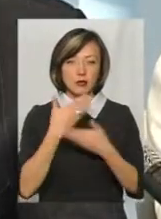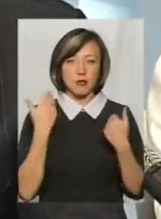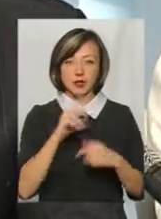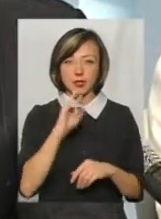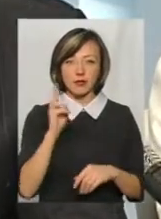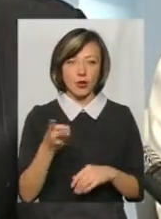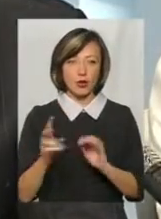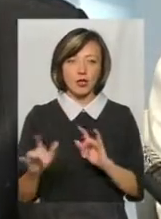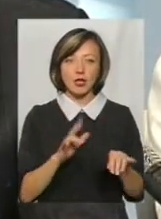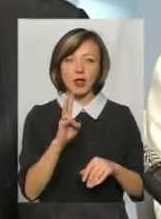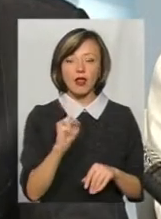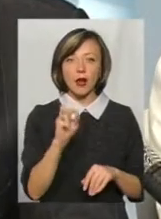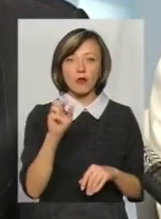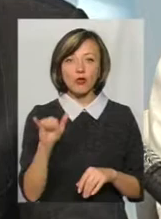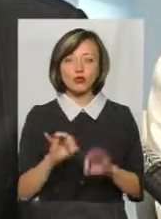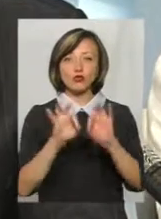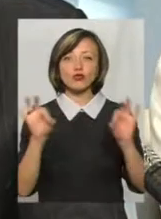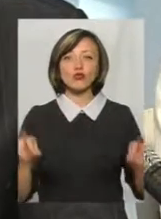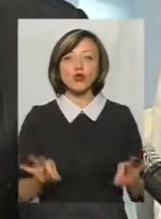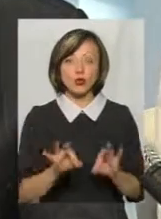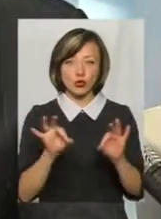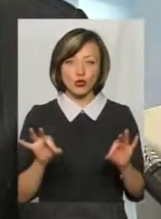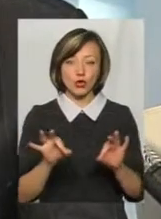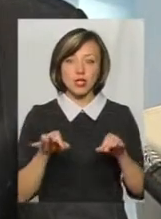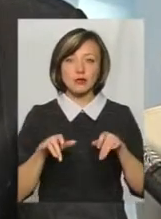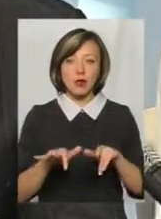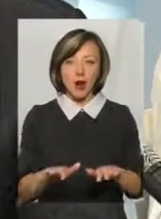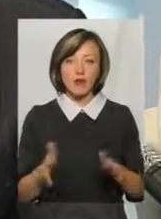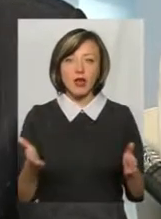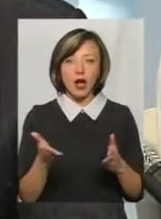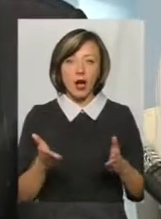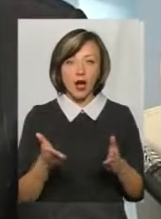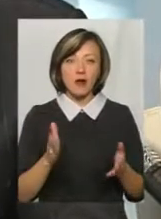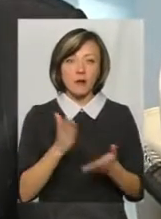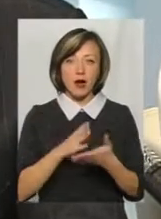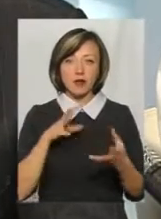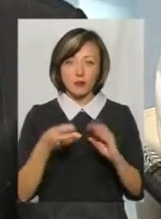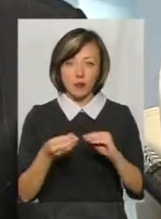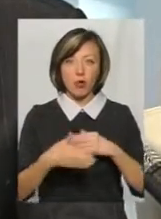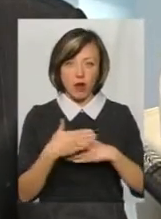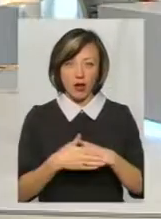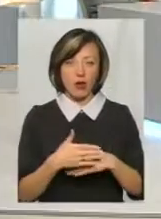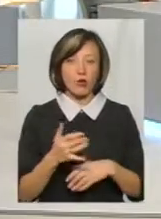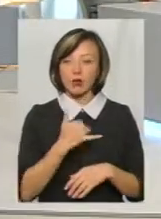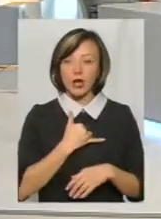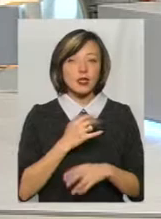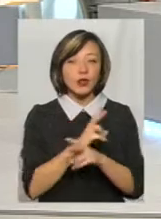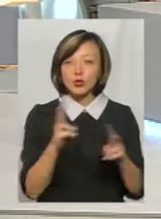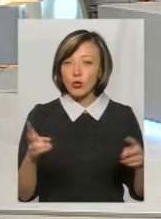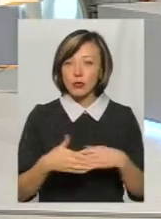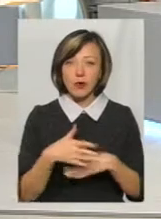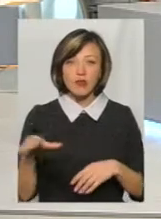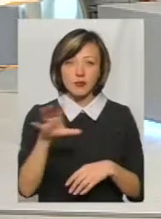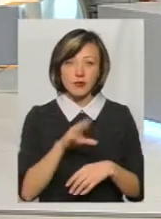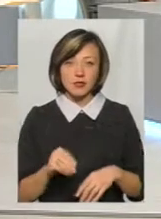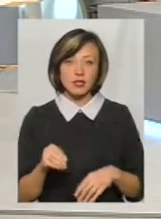два роки діяльності НАБУ жодної справи, яка вийшла з покаранням. У нас ніхто не покараний, у нас всі